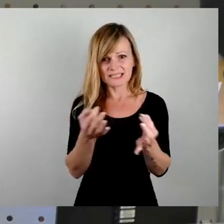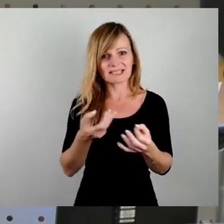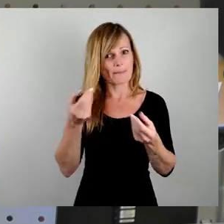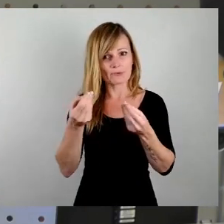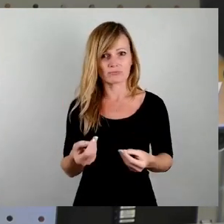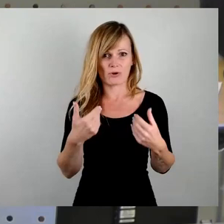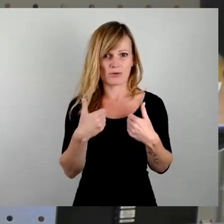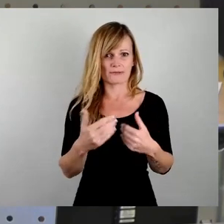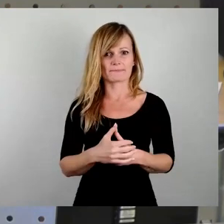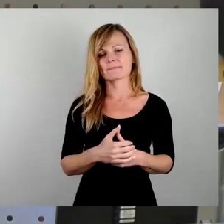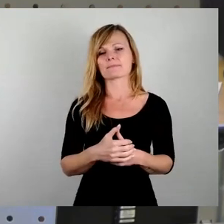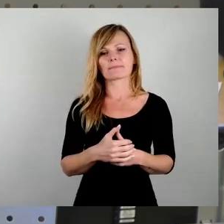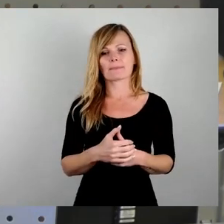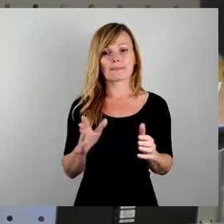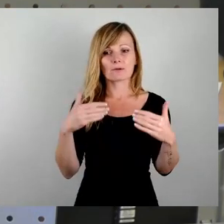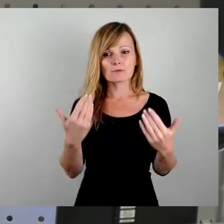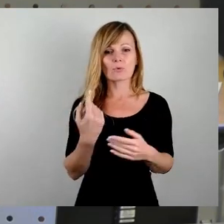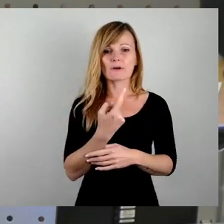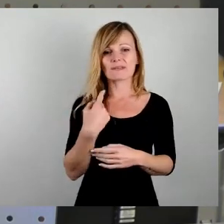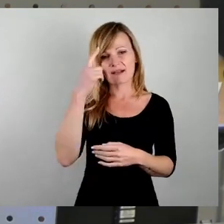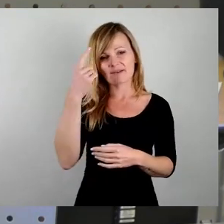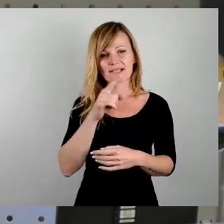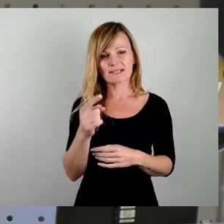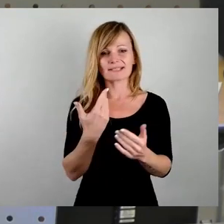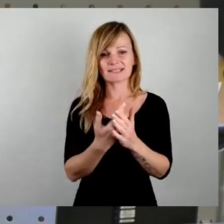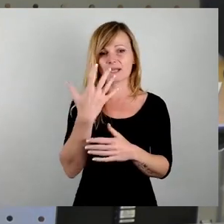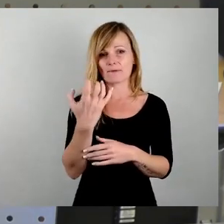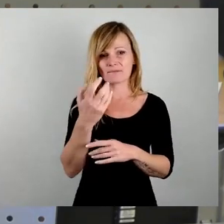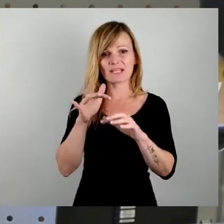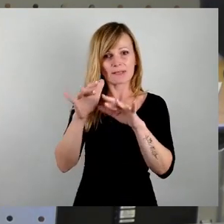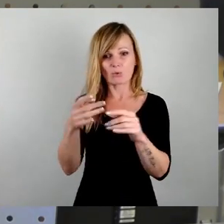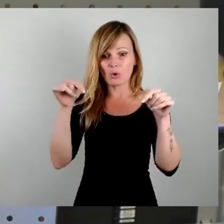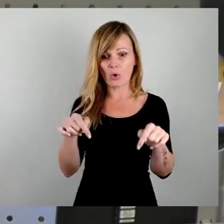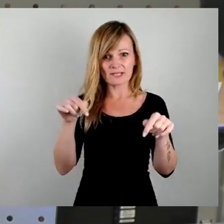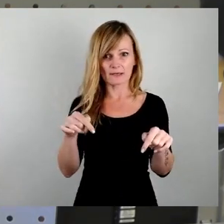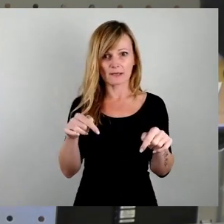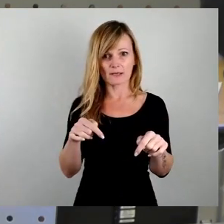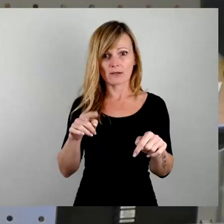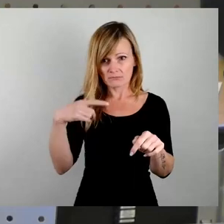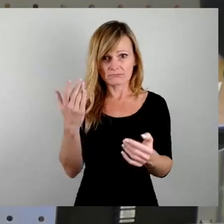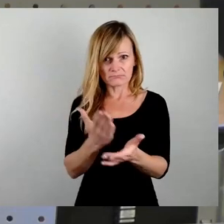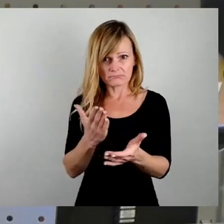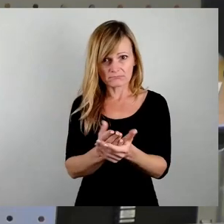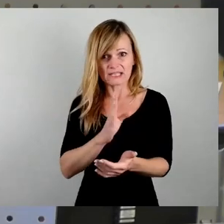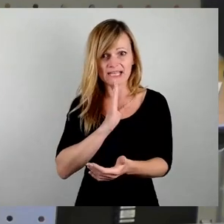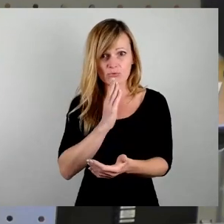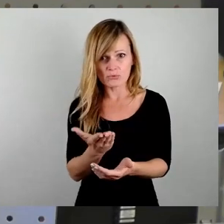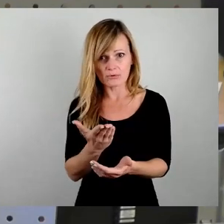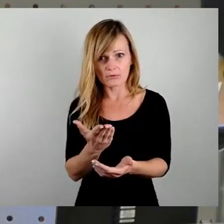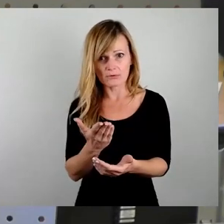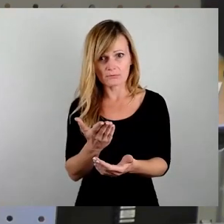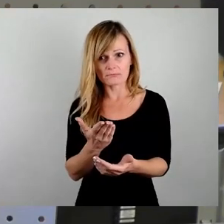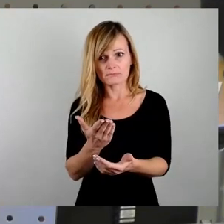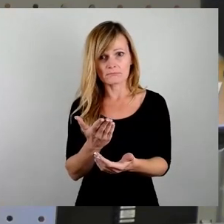und es geht so weit, dass wir ja gar nicht wissen, ob die 50 Millionen heute das Ende der Fahnenstange ist. Wer sagte nicht, dass in drei